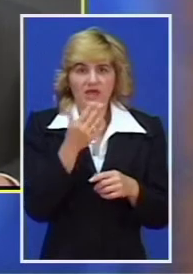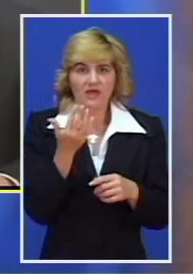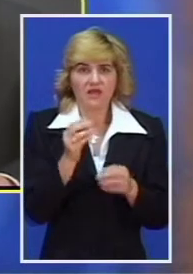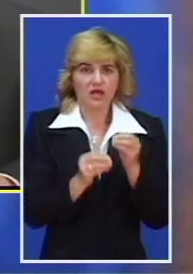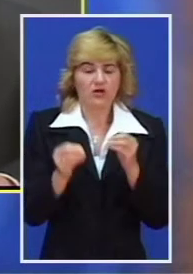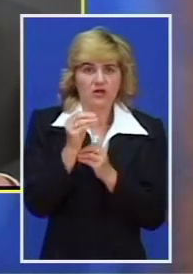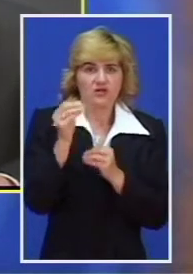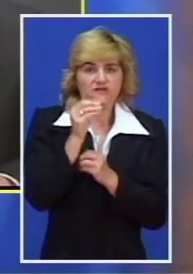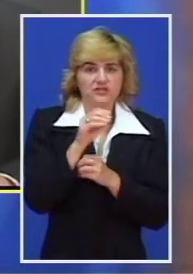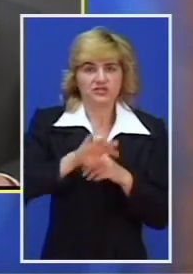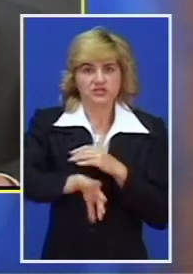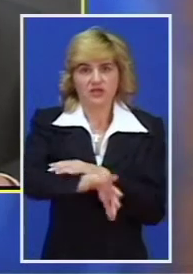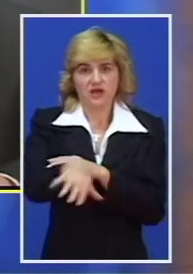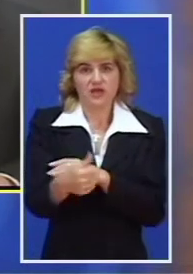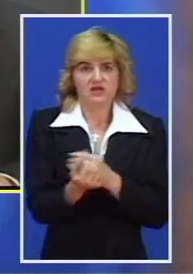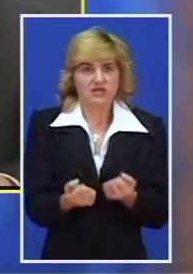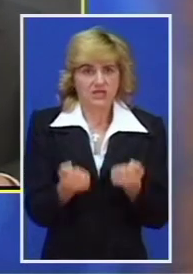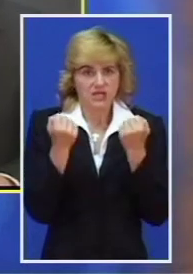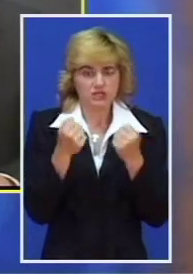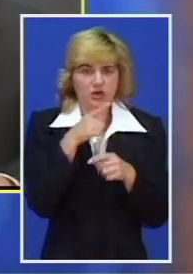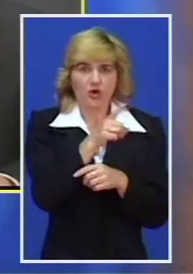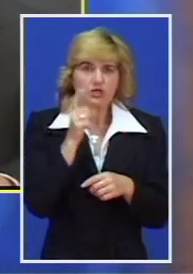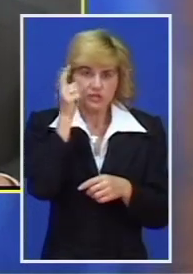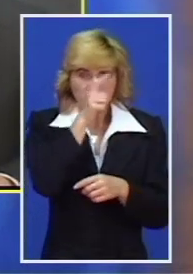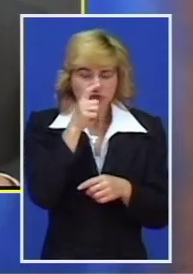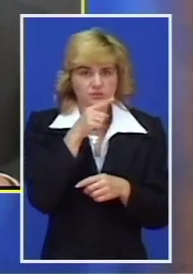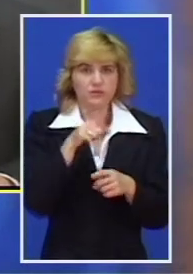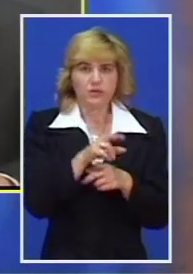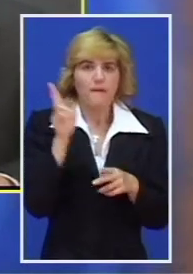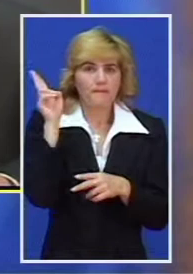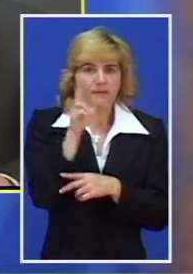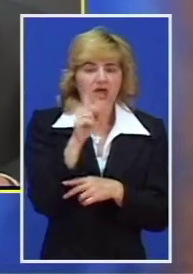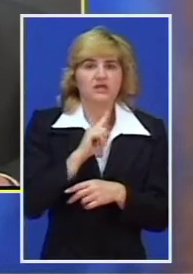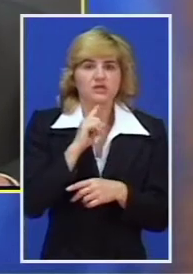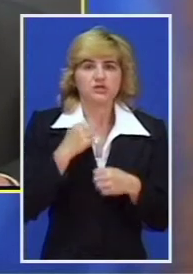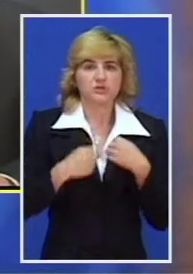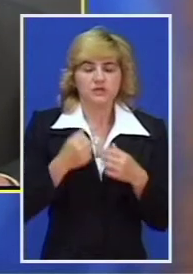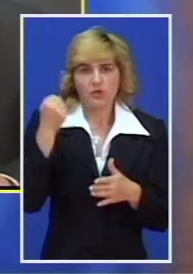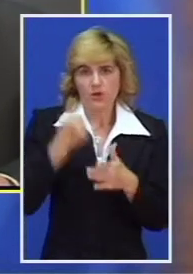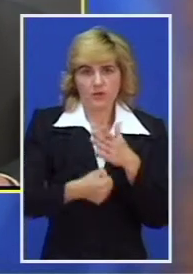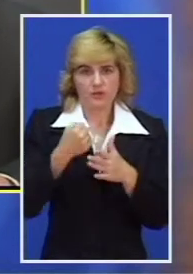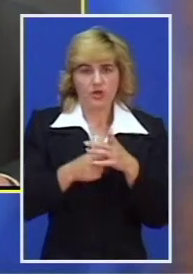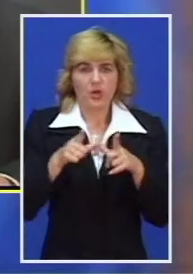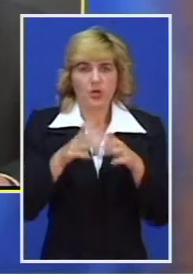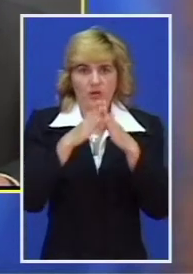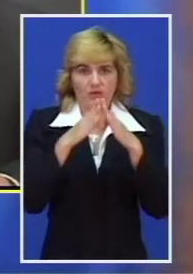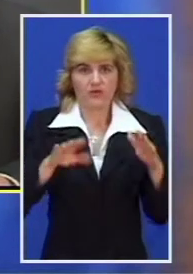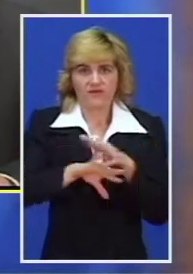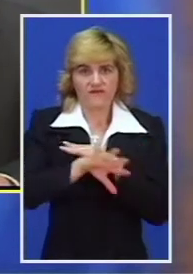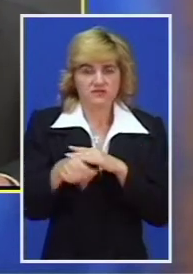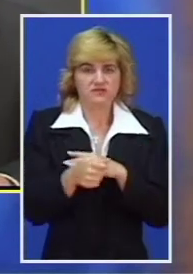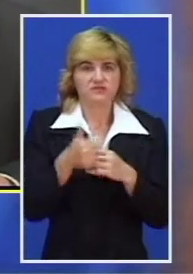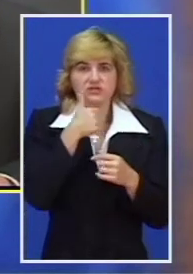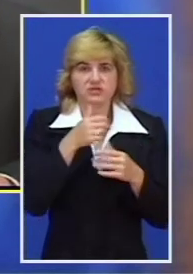krivičnih dela krađe i teške krađe. Oni su sumnječeni da su na području Palića i Subotice provaljivali je u vikendice iz kojih su krali